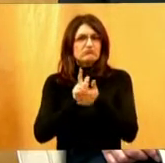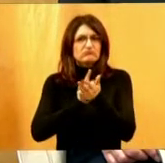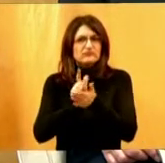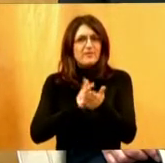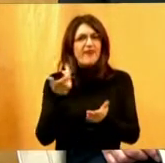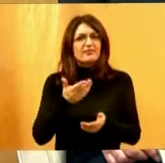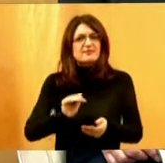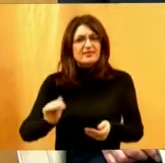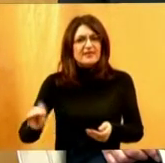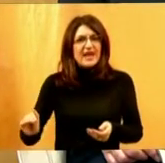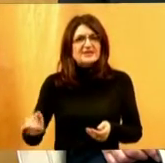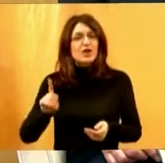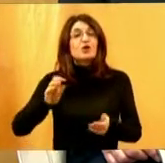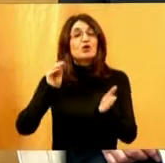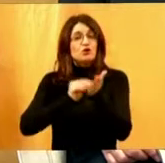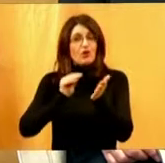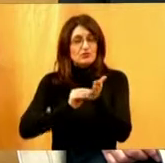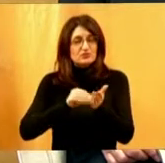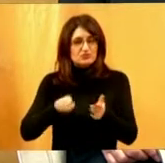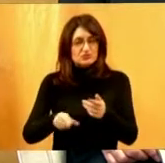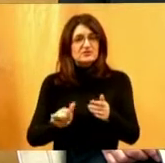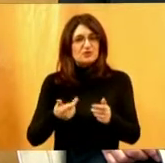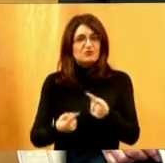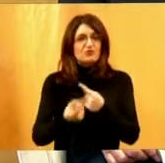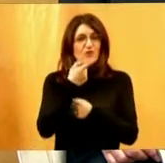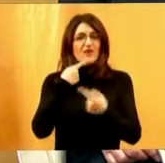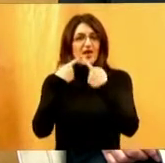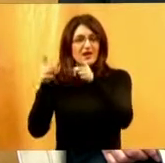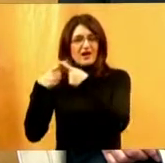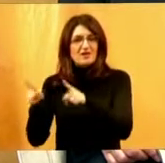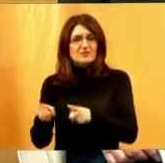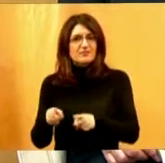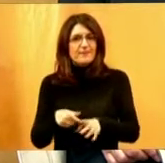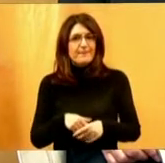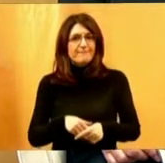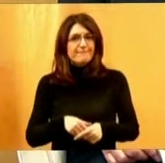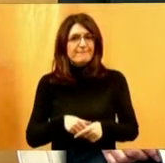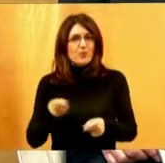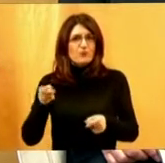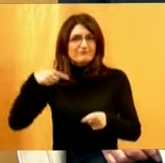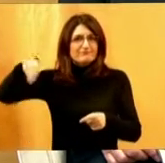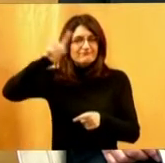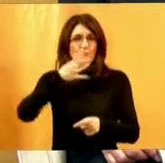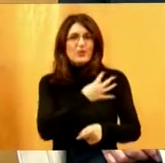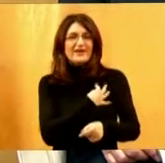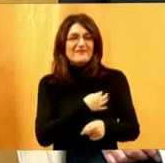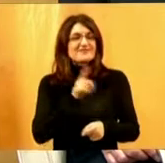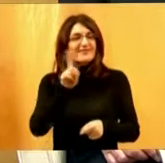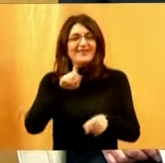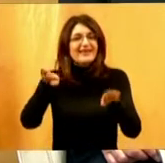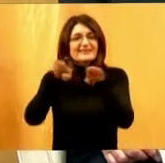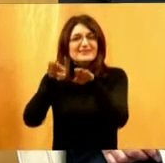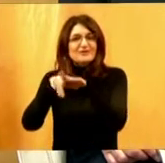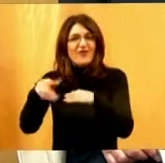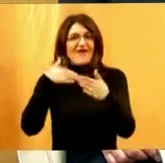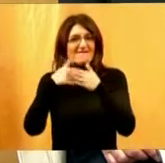djeca, a još uvijek se događa u različitim dijelovima Hrvatske, nije ista razina